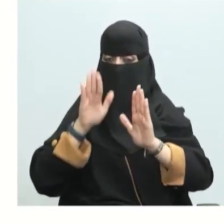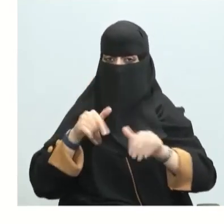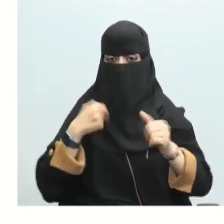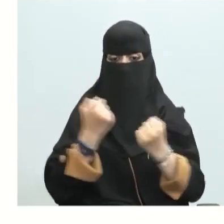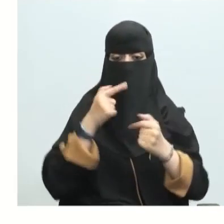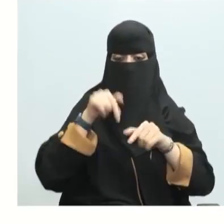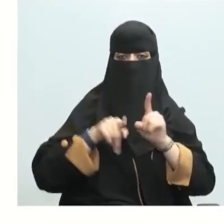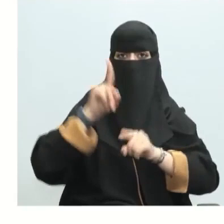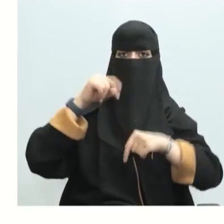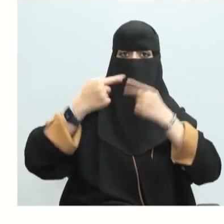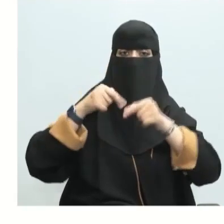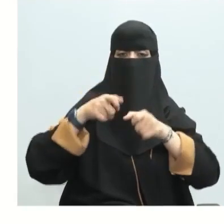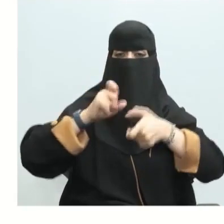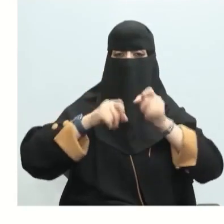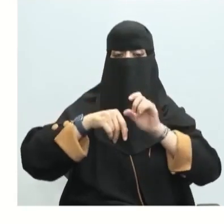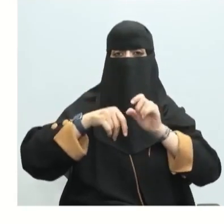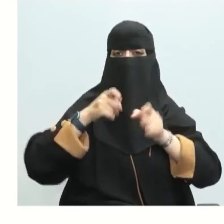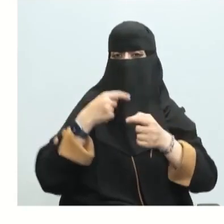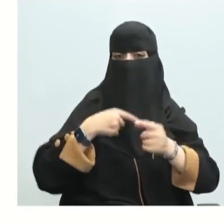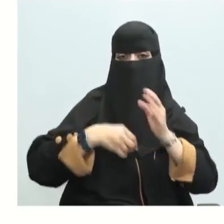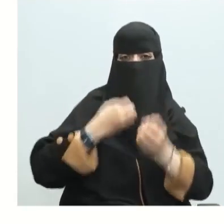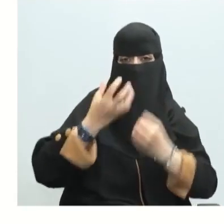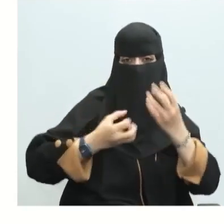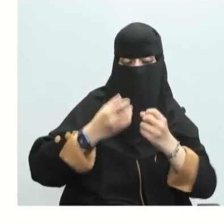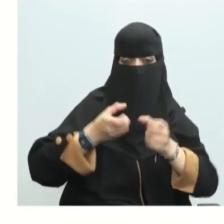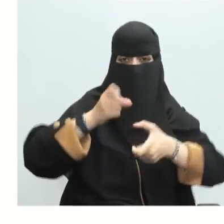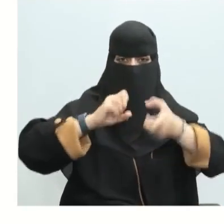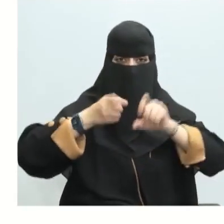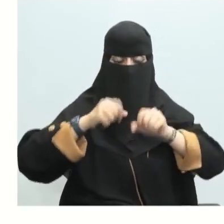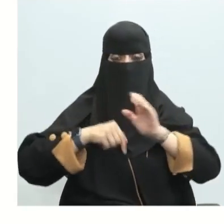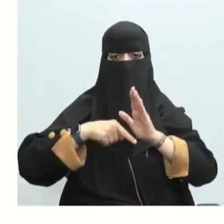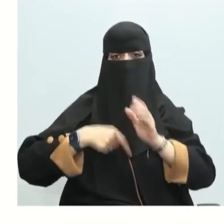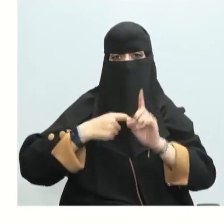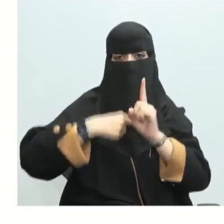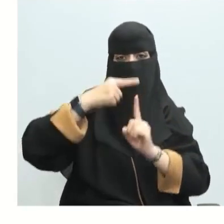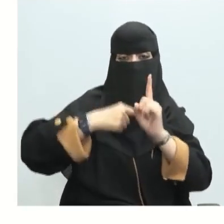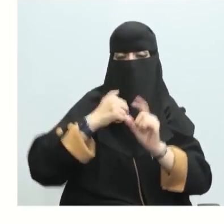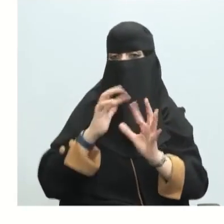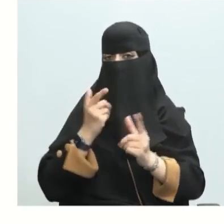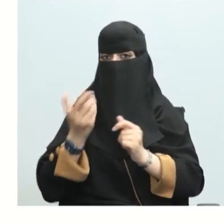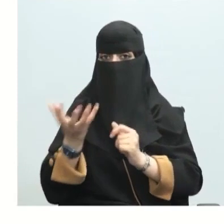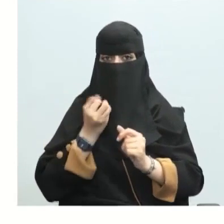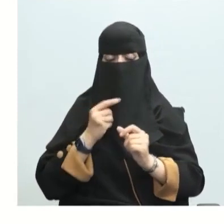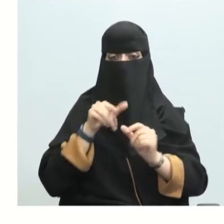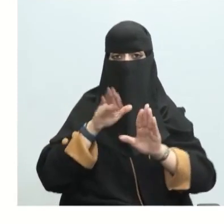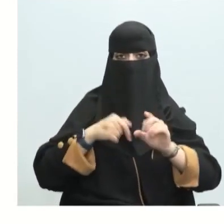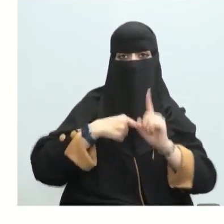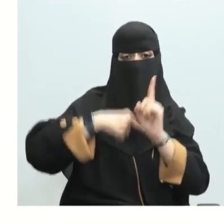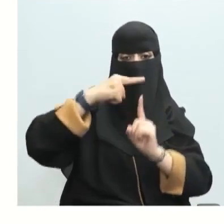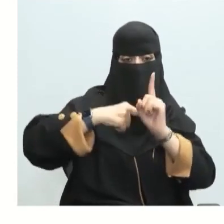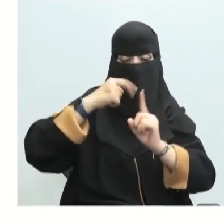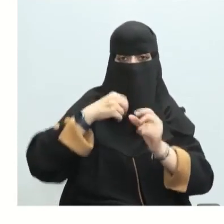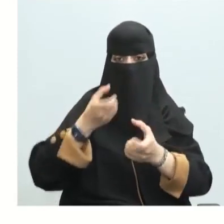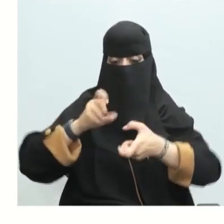اليوم بإذن الله حرارة التكوين القياسية وكذلك مصدر حرارة التكوين